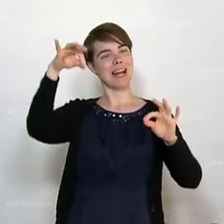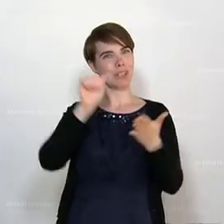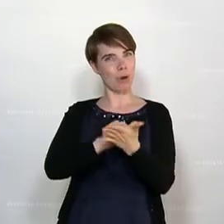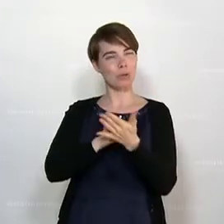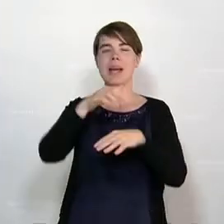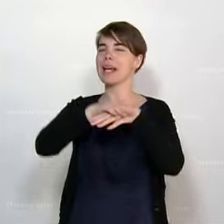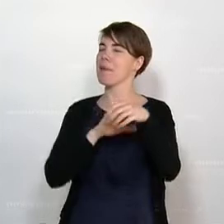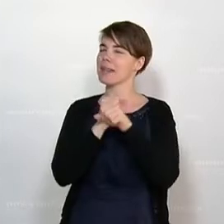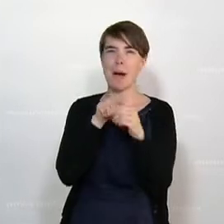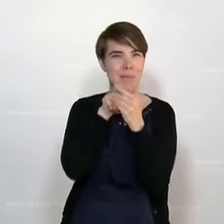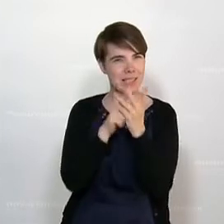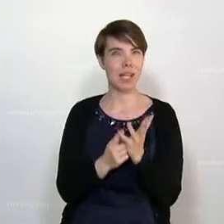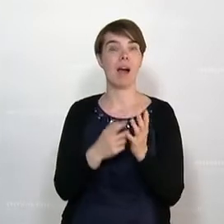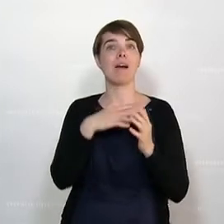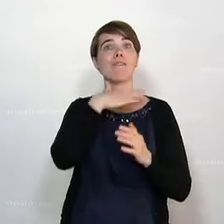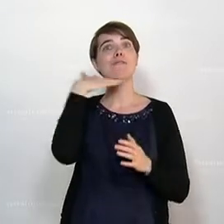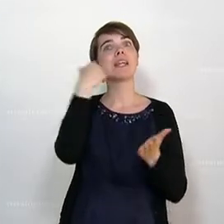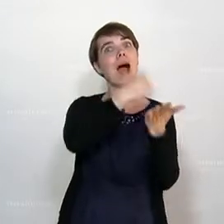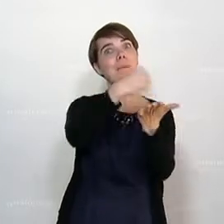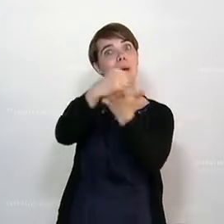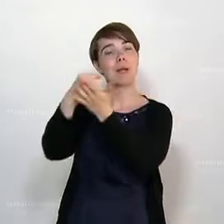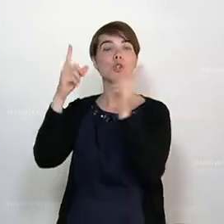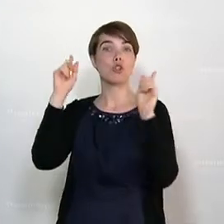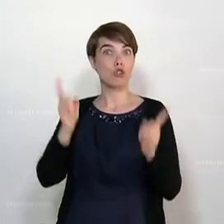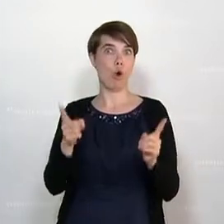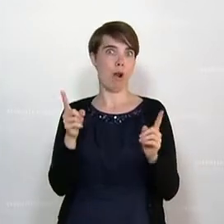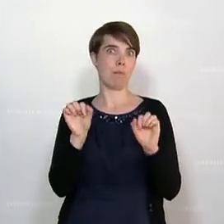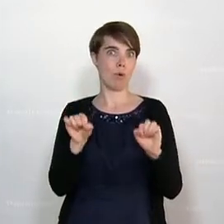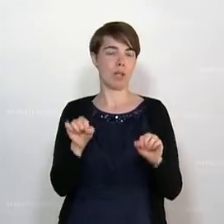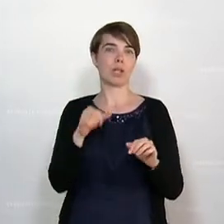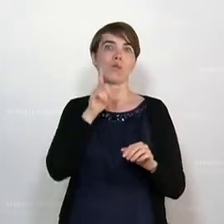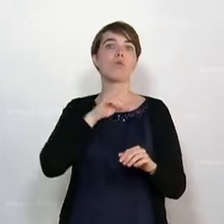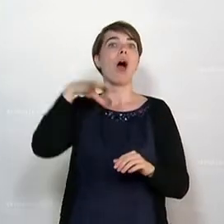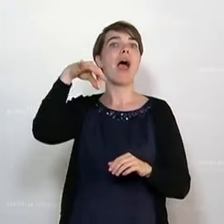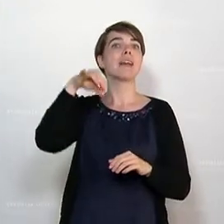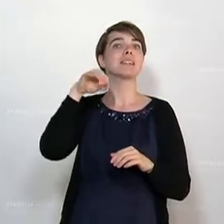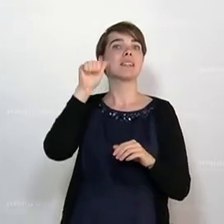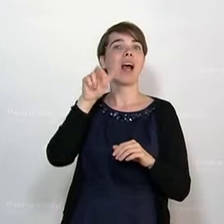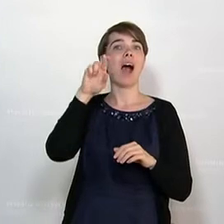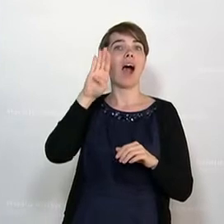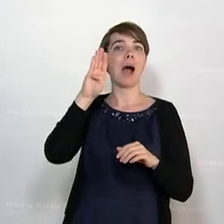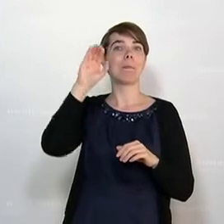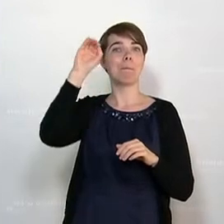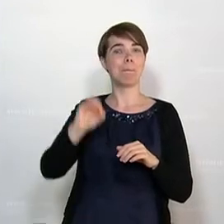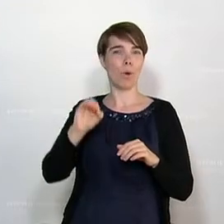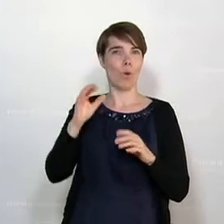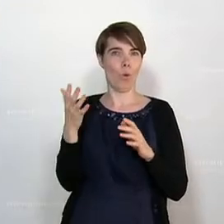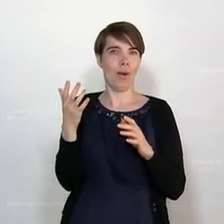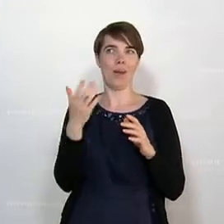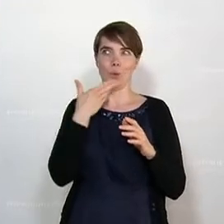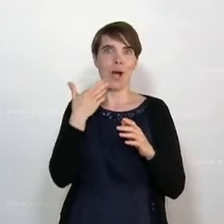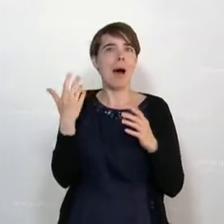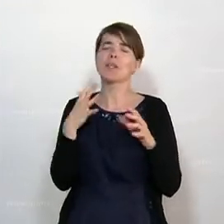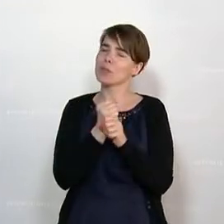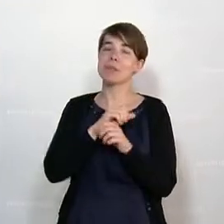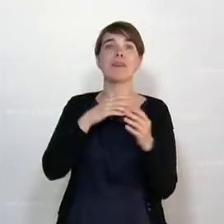Gemeindeämter und, und, und. Also ganz viele Stellen. Die einzigen, die wir nicht berücksichtigt haben, ist der A.B. Atman-Buchheim. Den haben wir außen vorgelassen. Aber ansonsten ist es jetzt wirklich